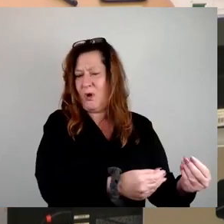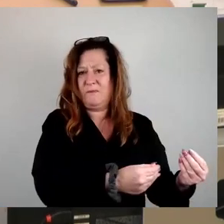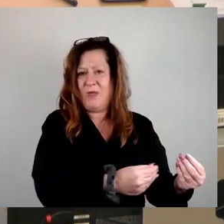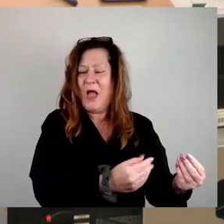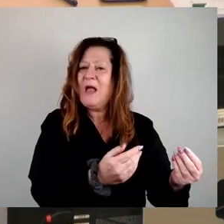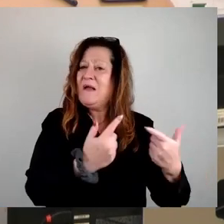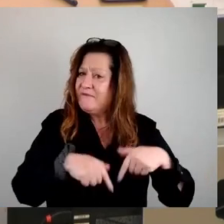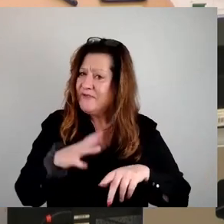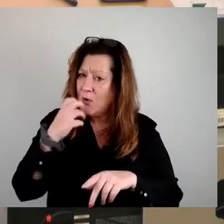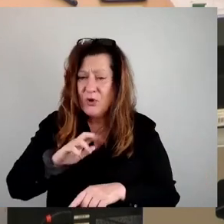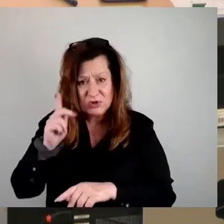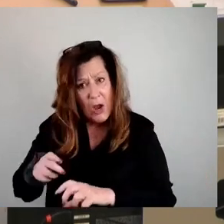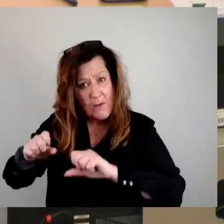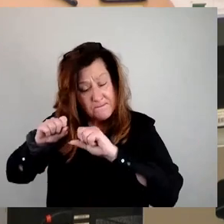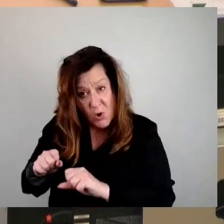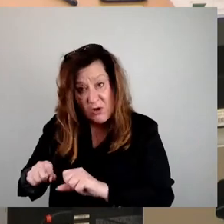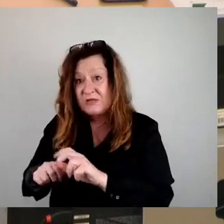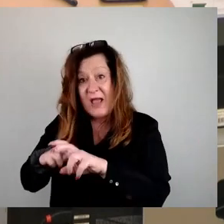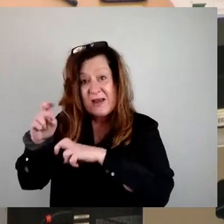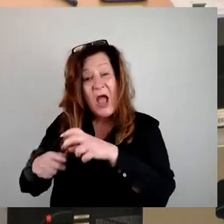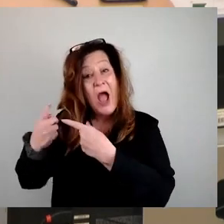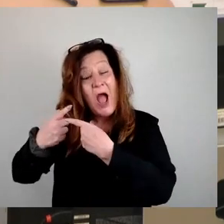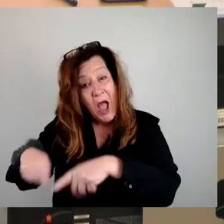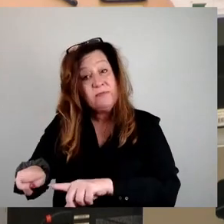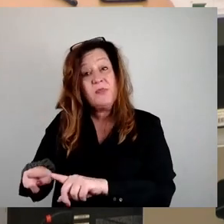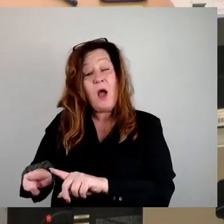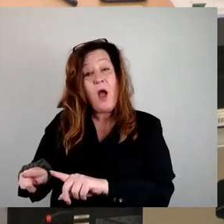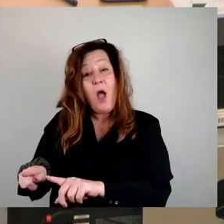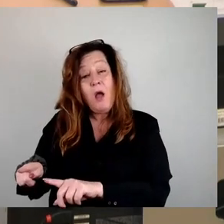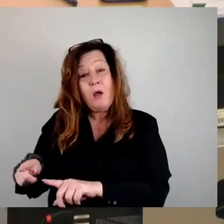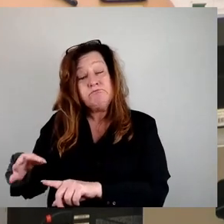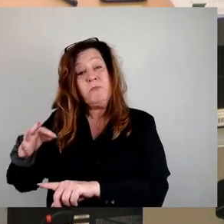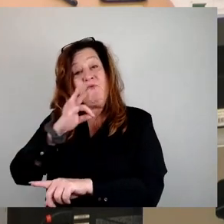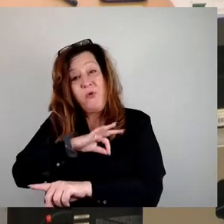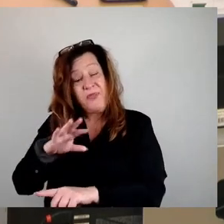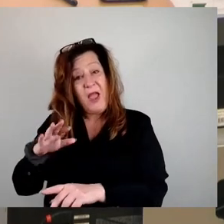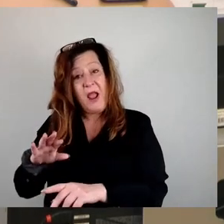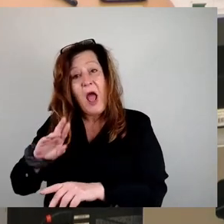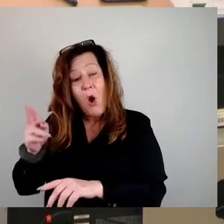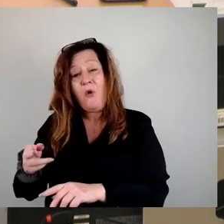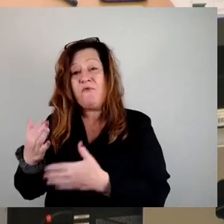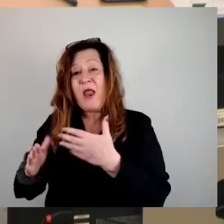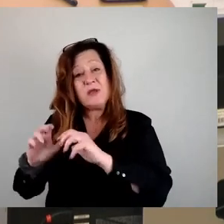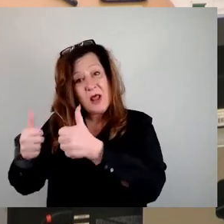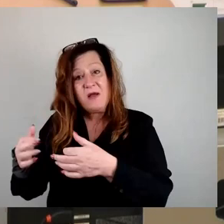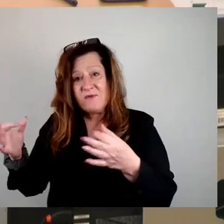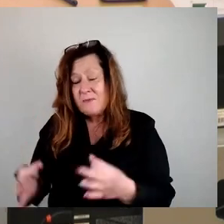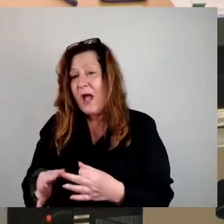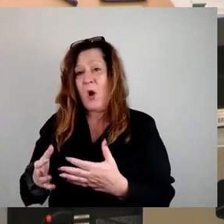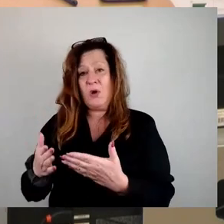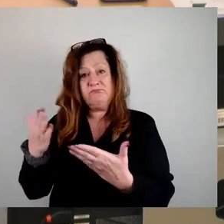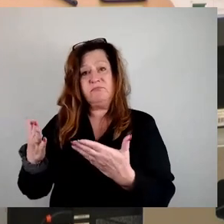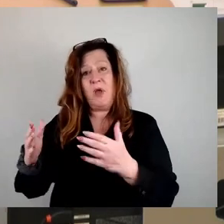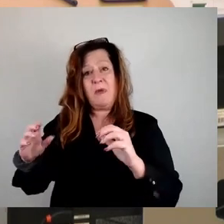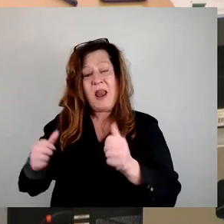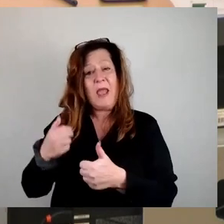diese Möglichkeit nutzen, dass auch andere profitieren können, die vielleicht auch Hilfe brauchen, ihren Traum im Leben zu verwirklichen,